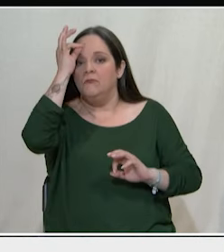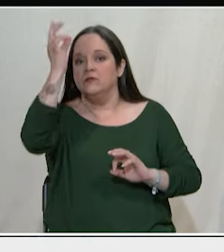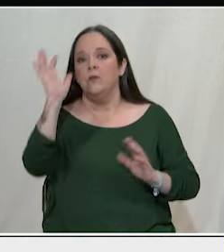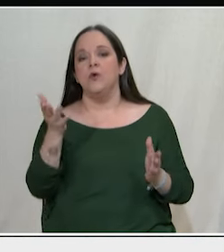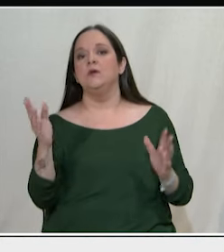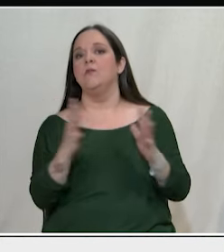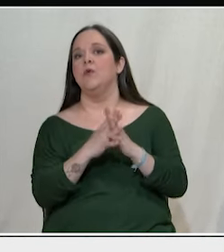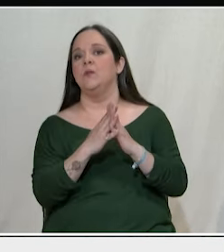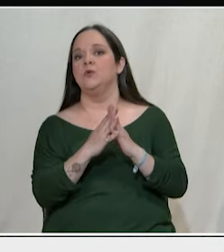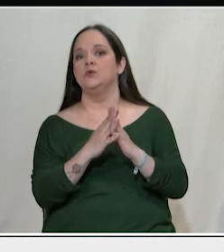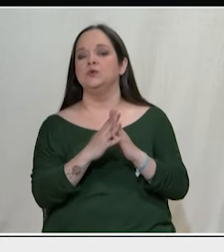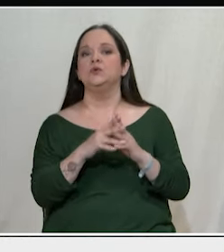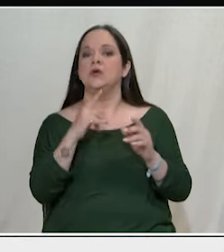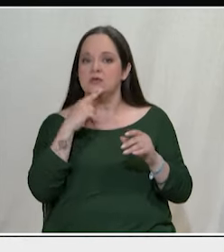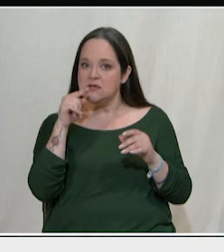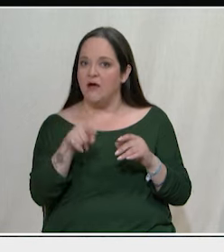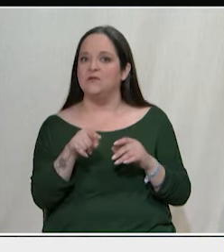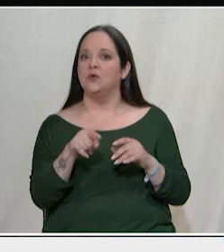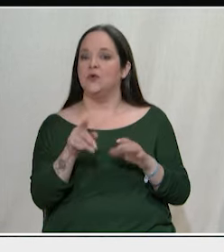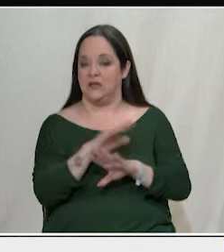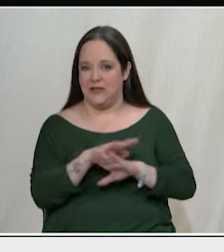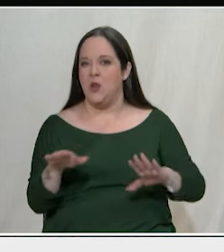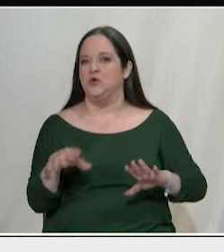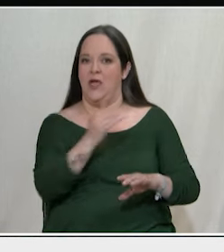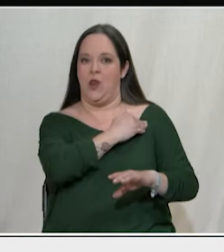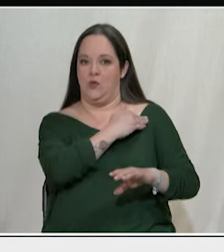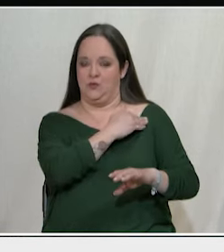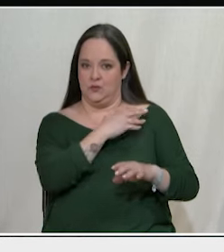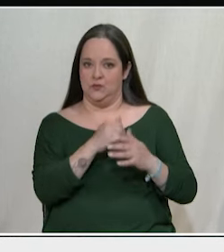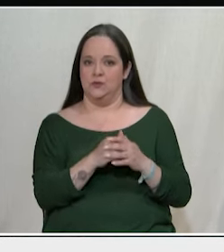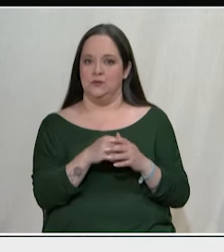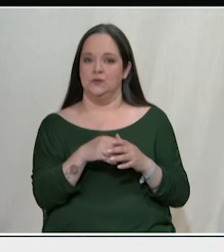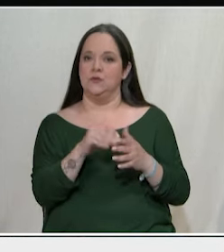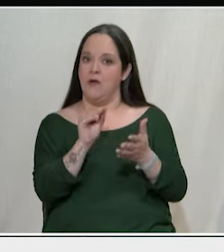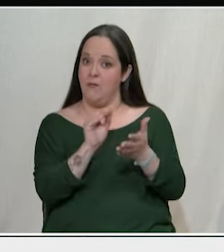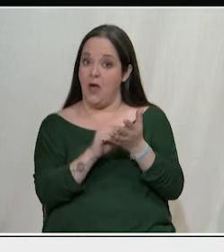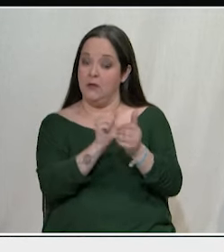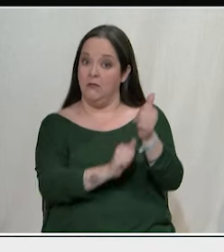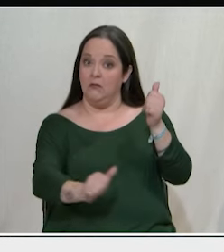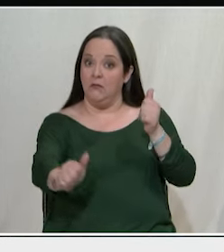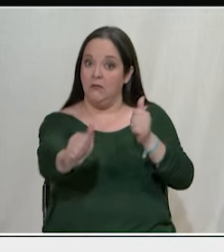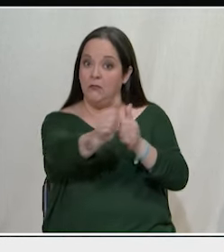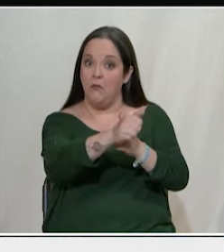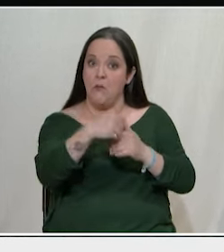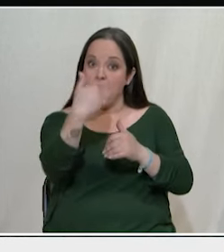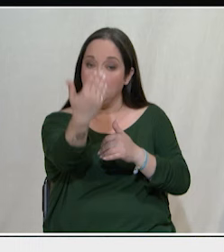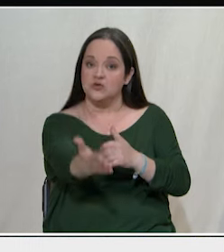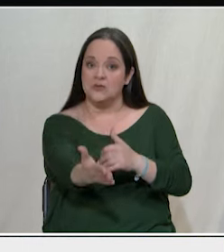πάλι, για να ολοκληρώσω στην ερώτησή σας, έρχεται και μπαίνει από τους μπροστάριδες η ελληνική κυβέρνηση,